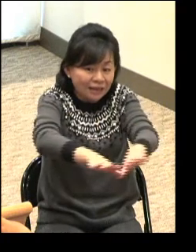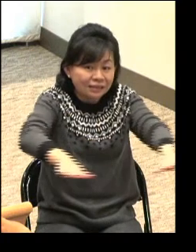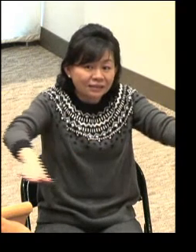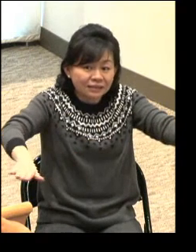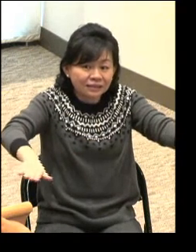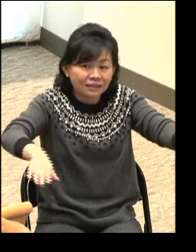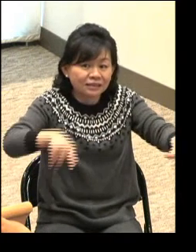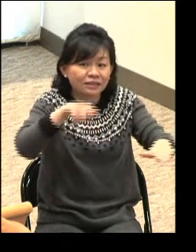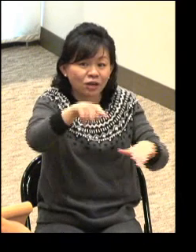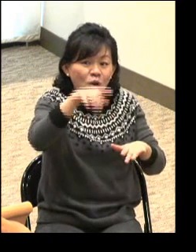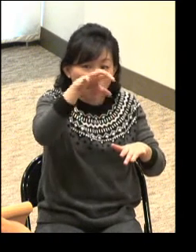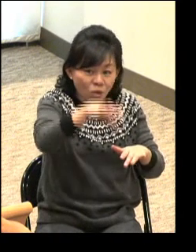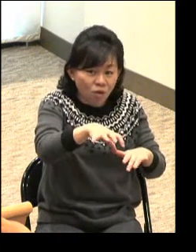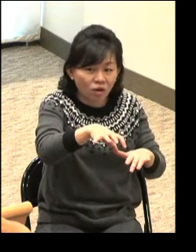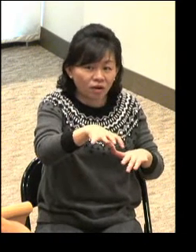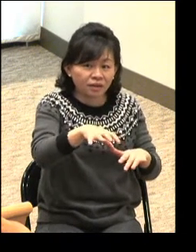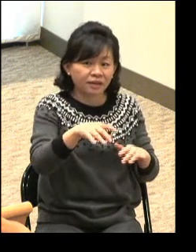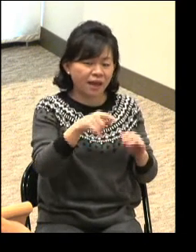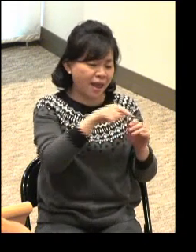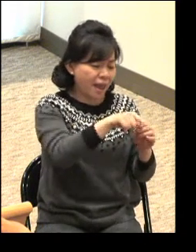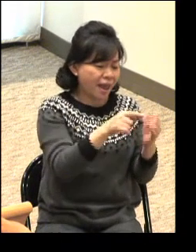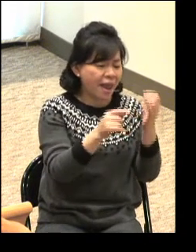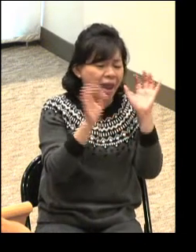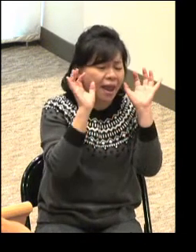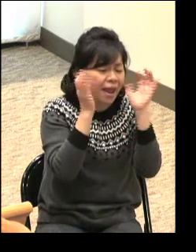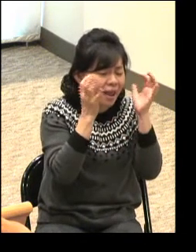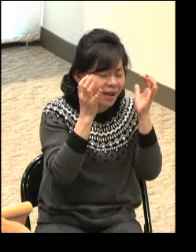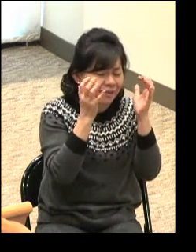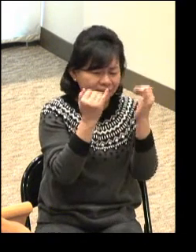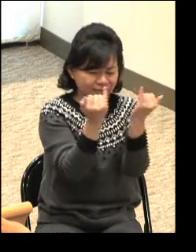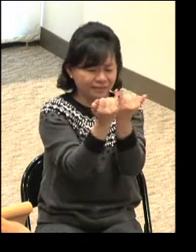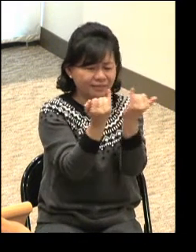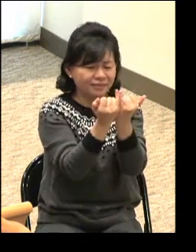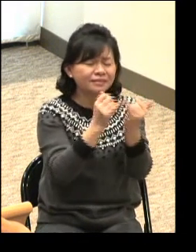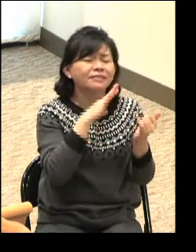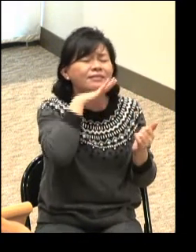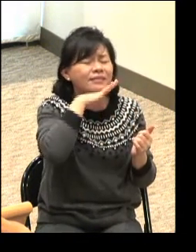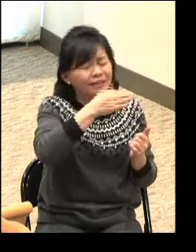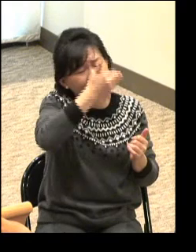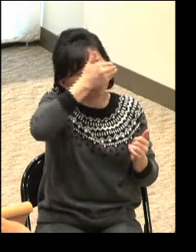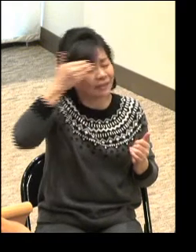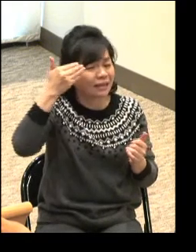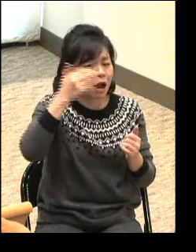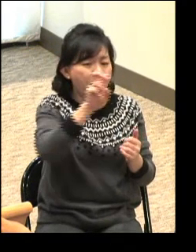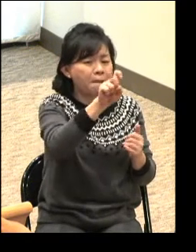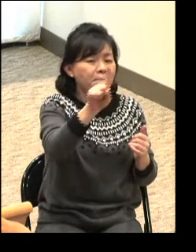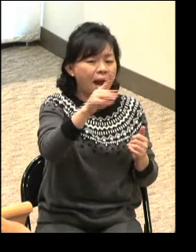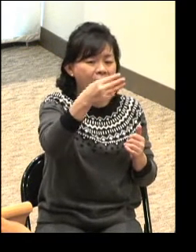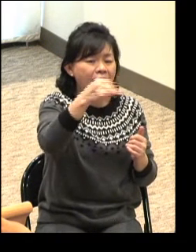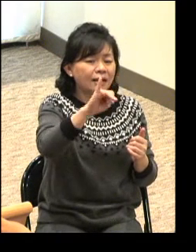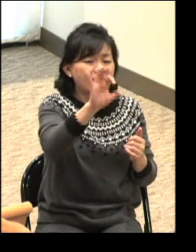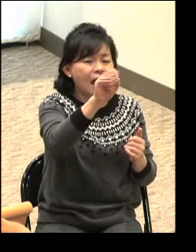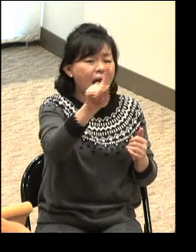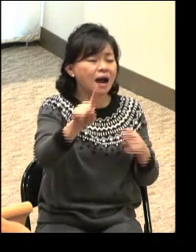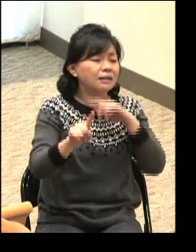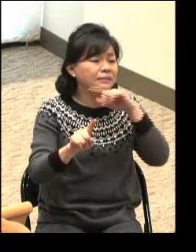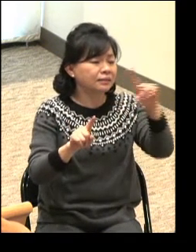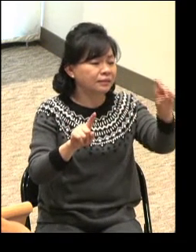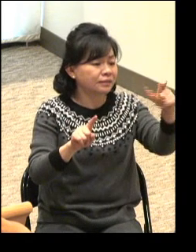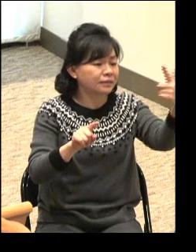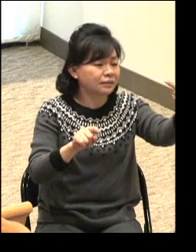어린 14살이 채 되지 않았을 소녀 마리아와 할머니 엘리사벳이